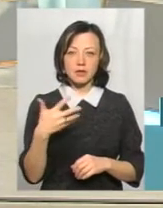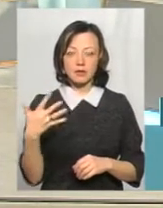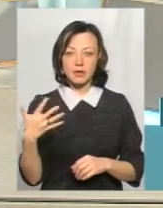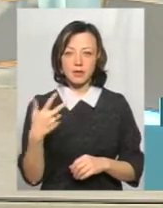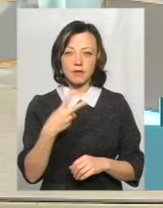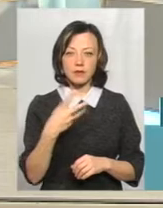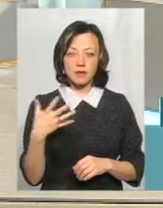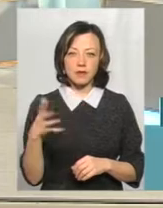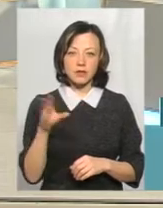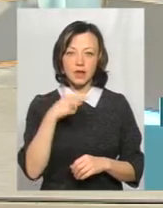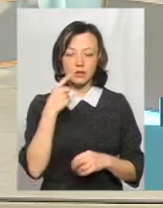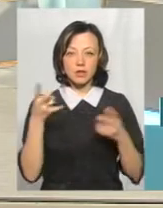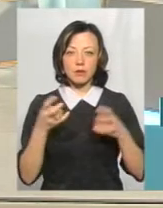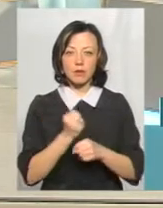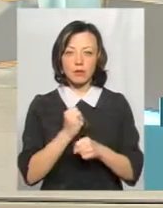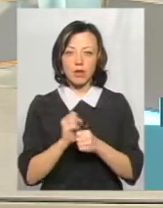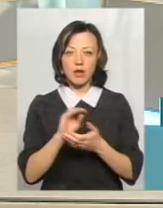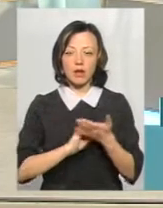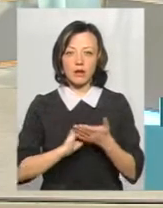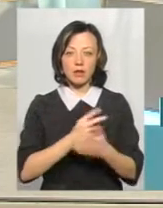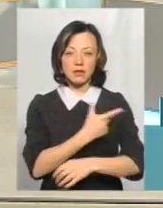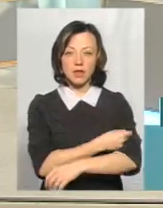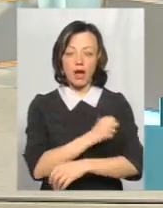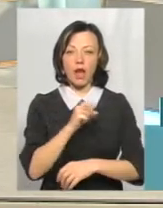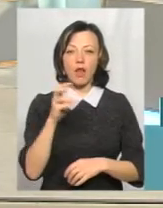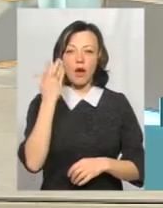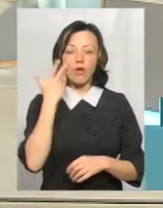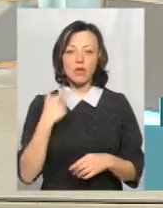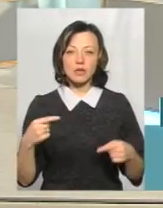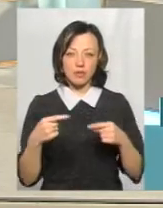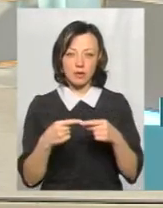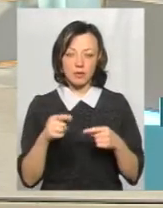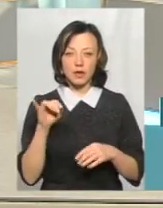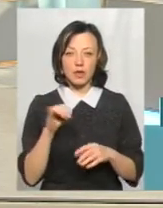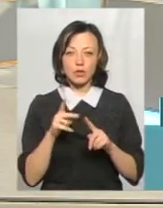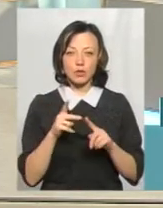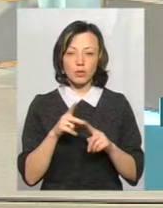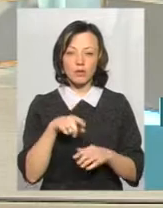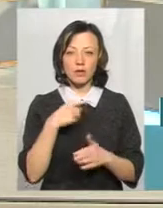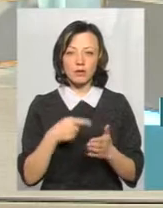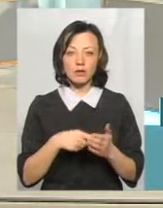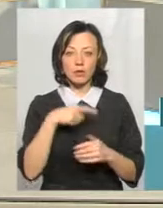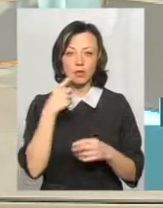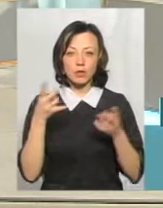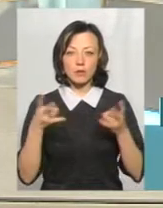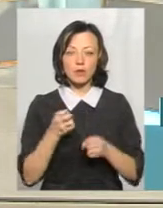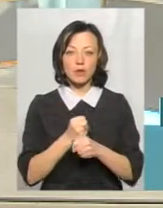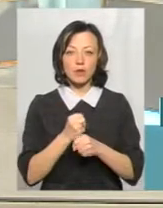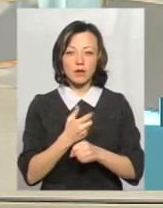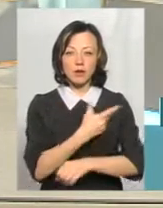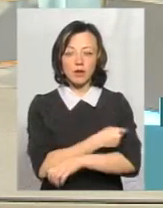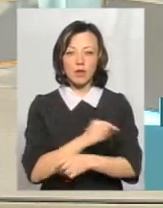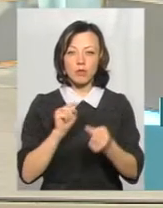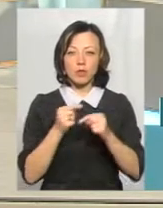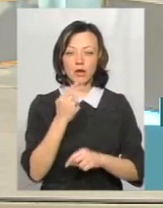-25, всі кажуть, що треба робити ревакцинацію. Але коли саме? І друге питання. Ви кажете, що потрібно робити вакцинацію